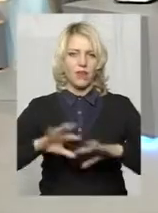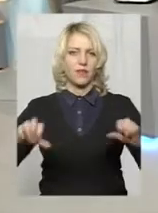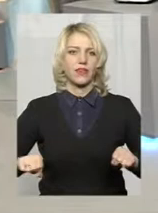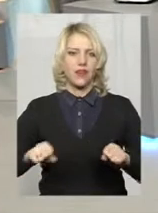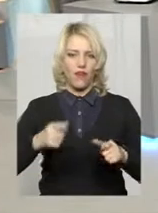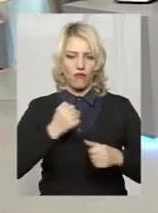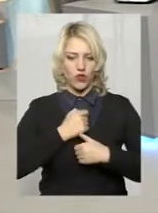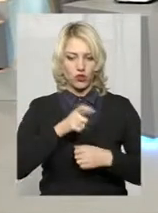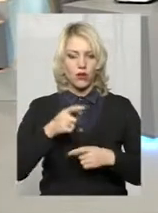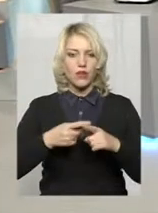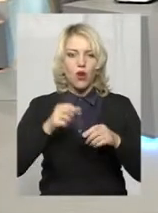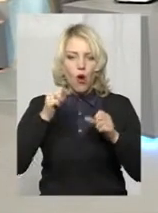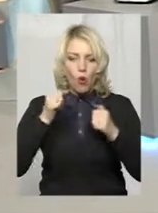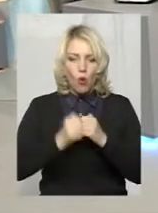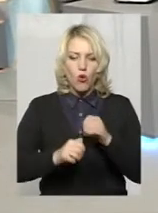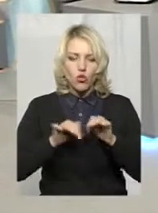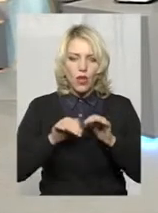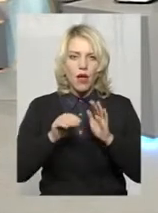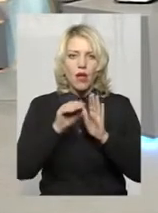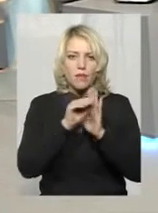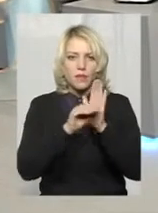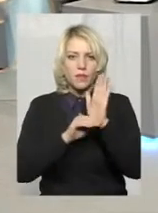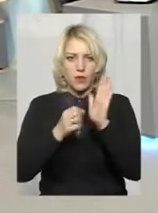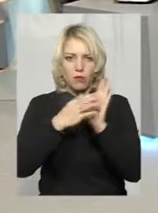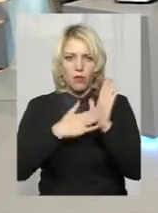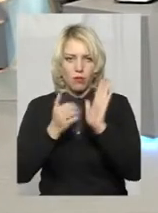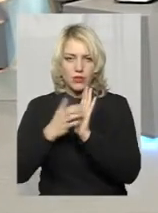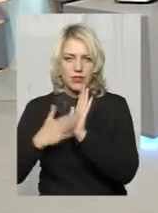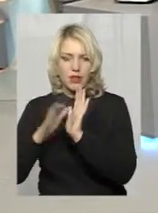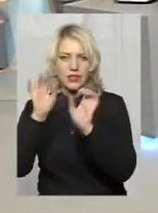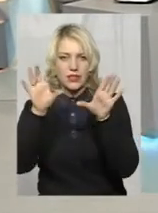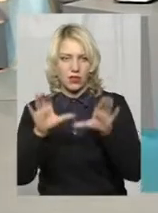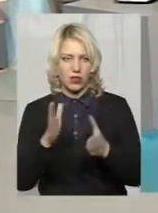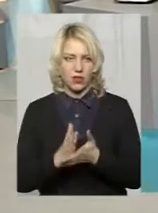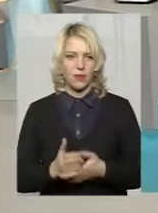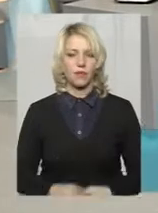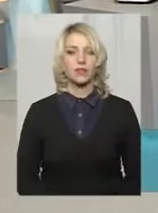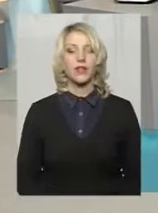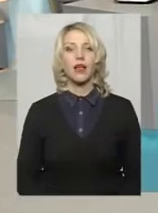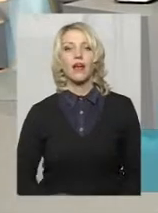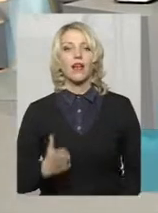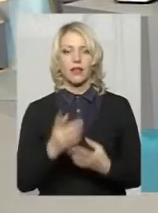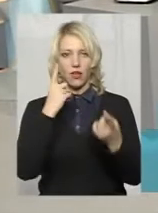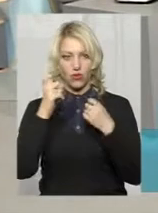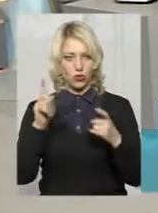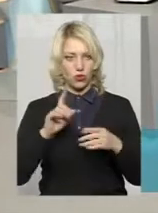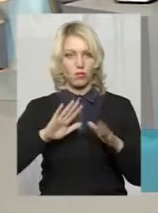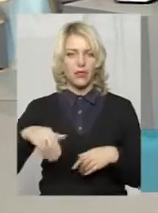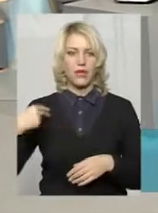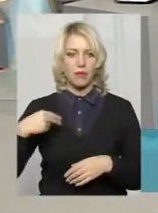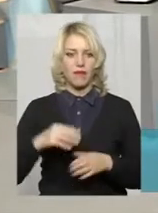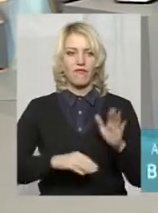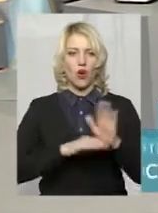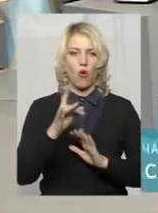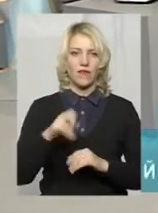кожна процедура якого прописана, закладавством і прийнято парламентом. Маю інформацію, що після перерви Верховна Рада